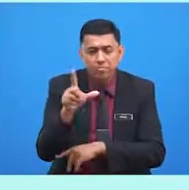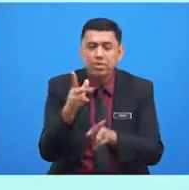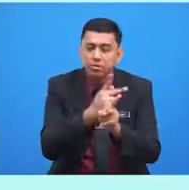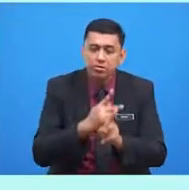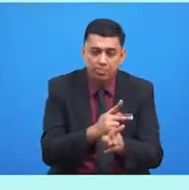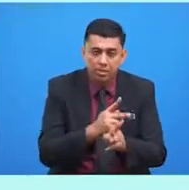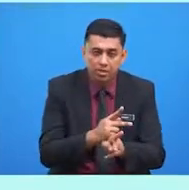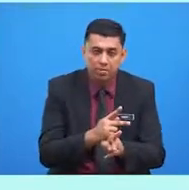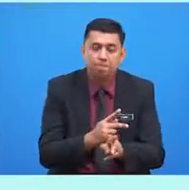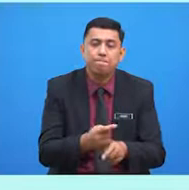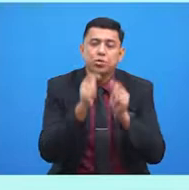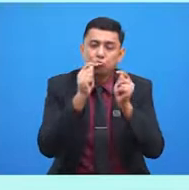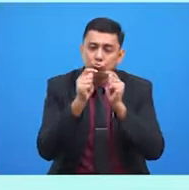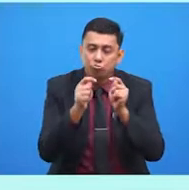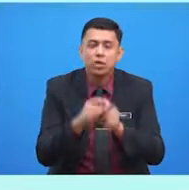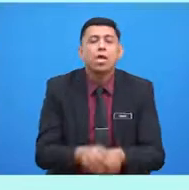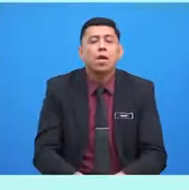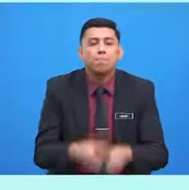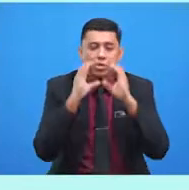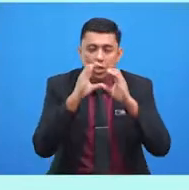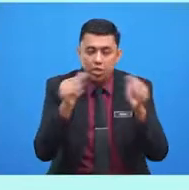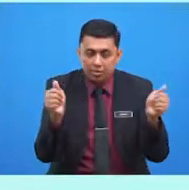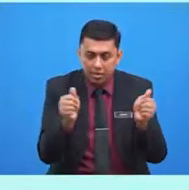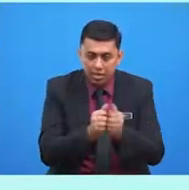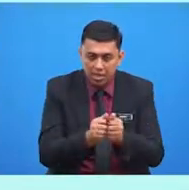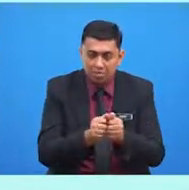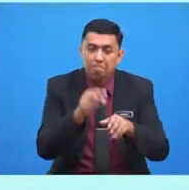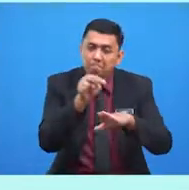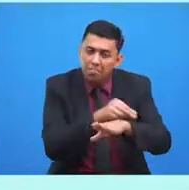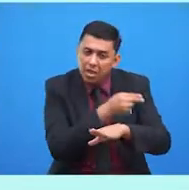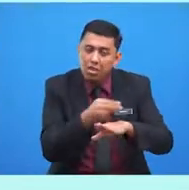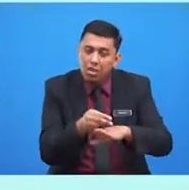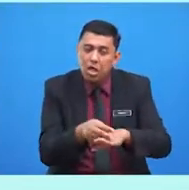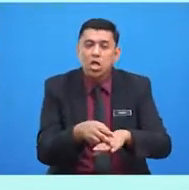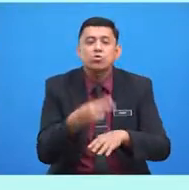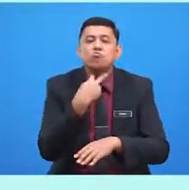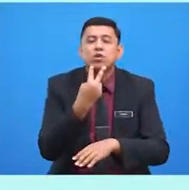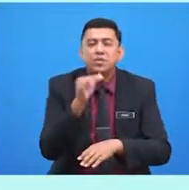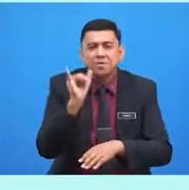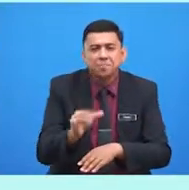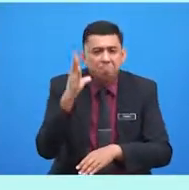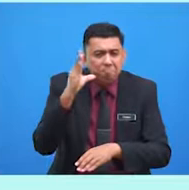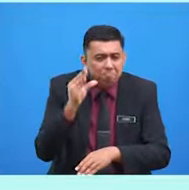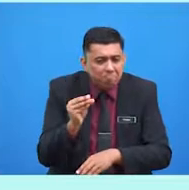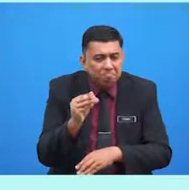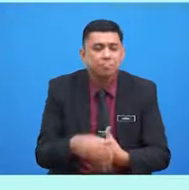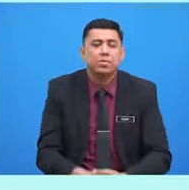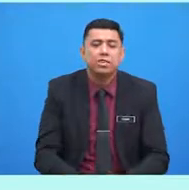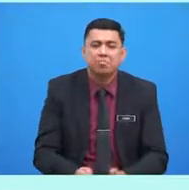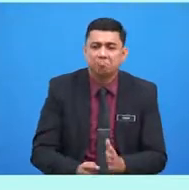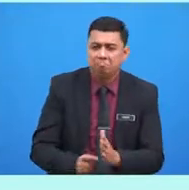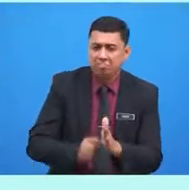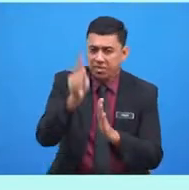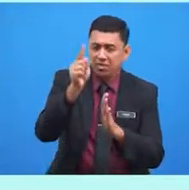pertuturan, bercakap dengan nada suara yang lembut, tidak meninggikan suara